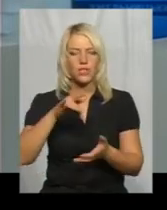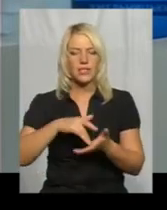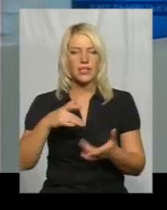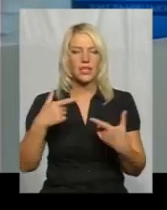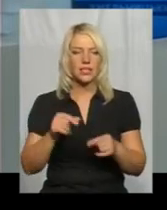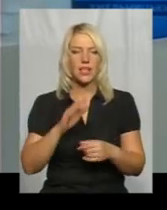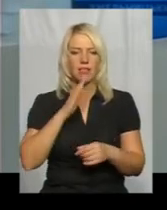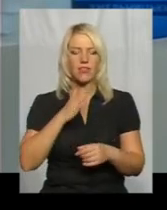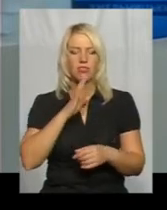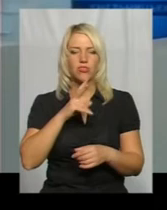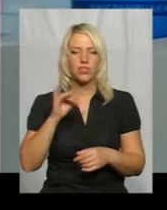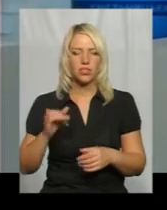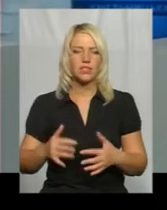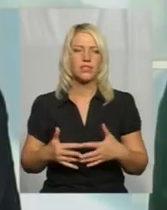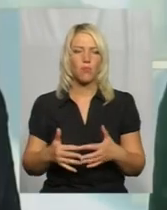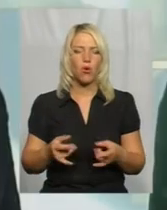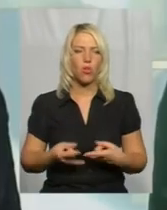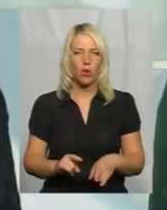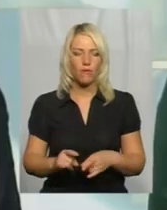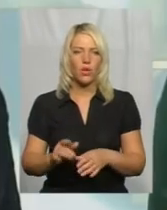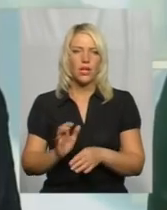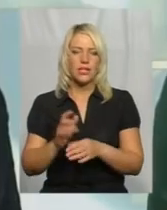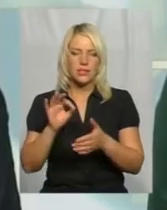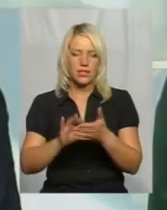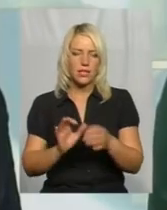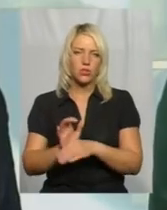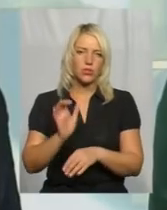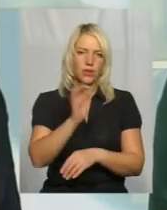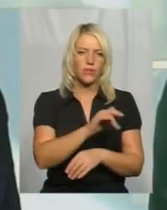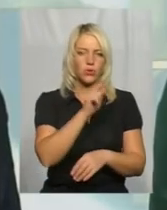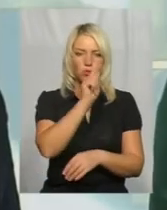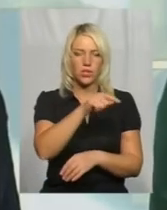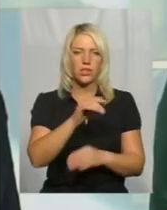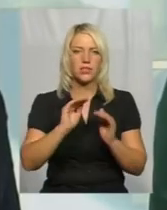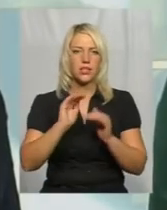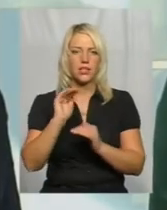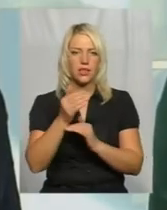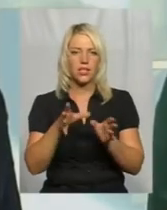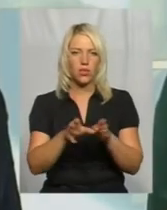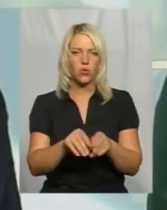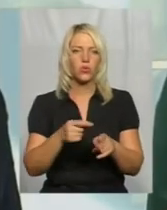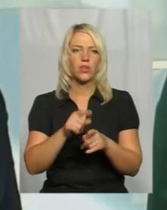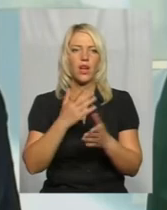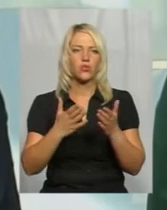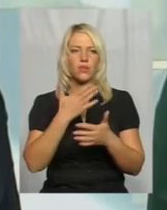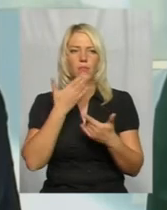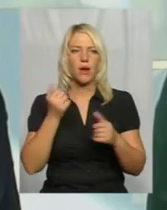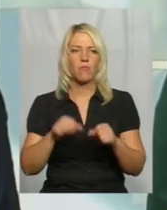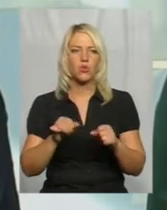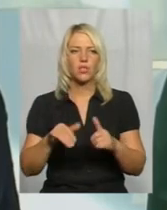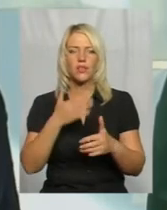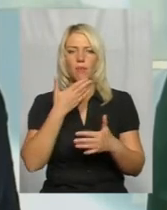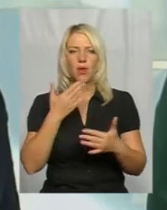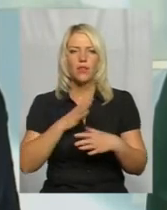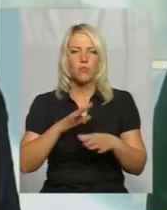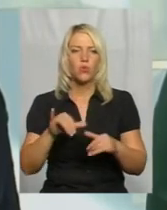наші жінки з пологого стаціонару скеровувались з дитиною туди і перебували, якщо не було можливості їм, не було куди піти з цією